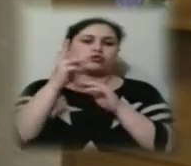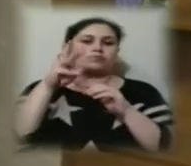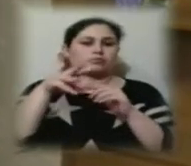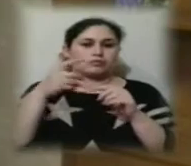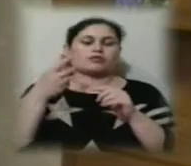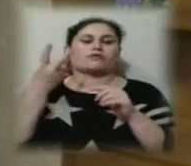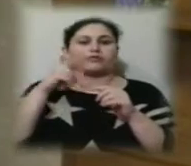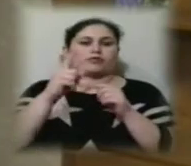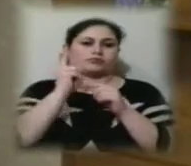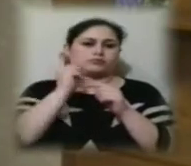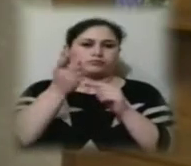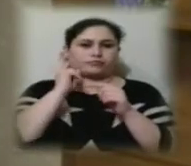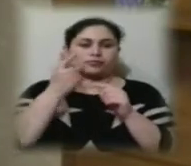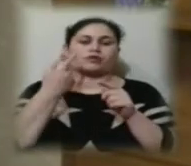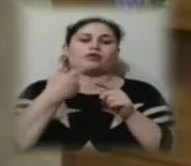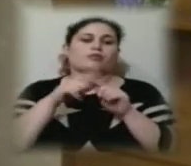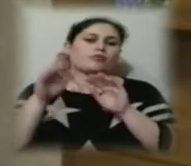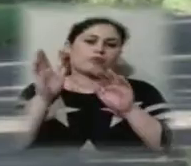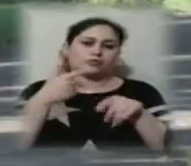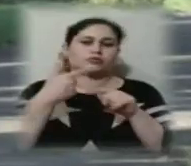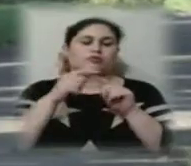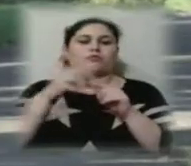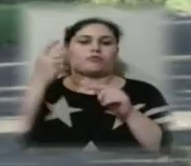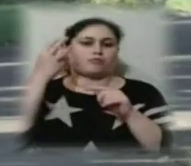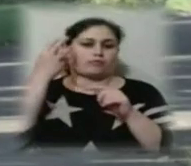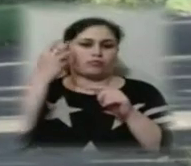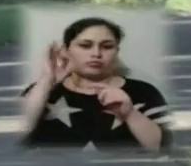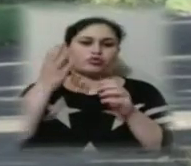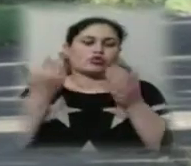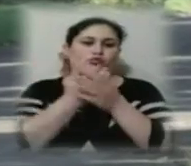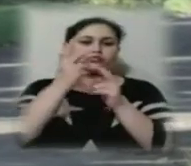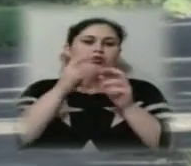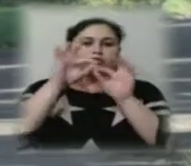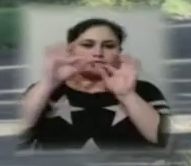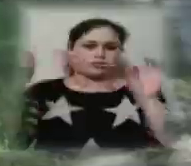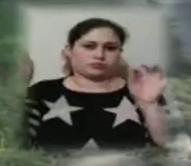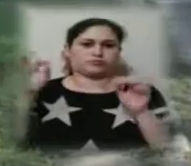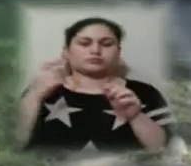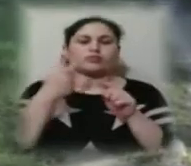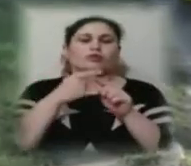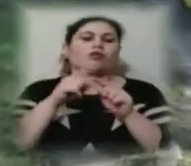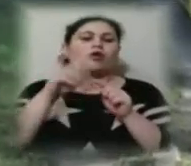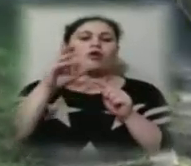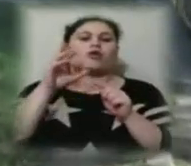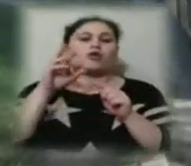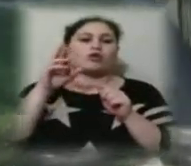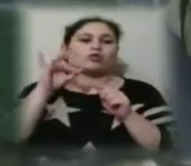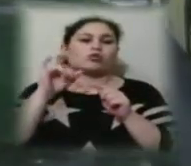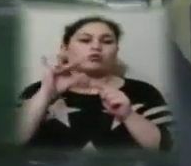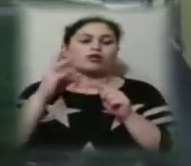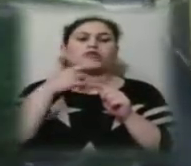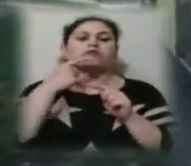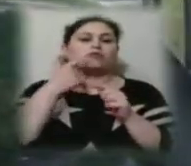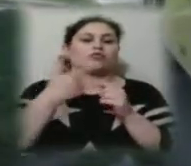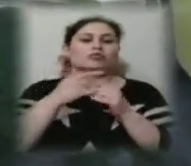того, і модернізуємо тягові підстанції. Голови бюджетної комісії Руслана Рубана вчора на сесії з поважних причин не було,